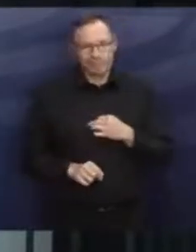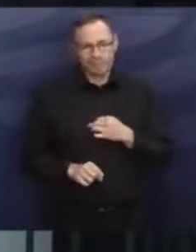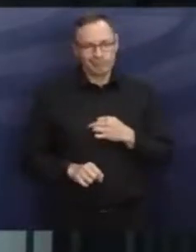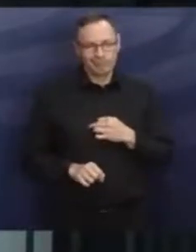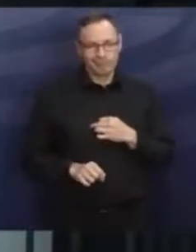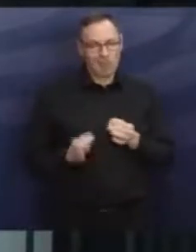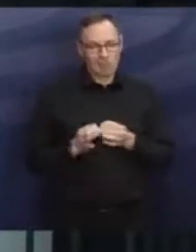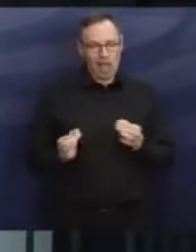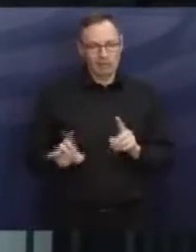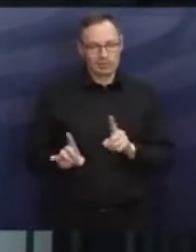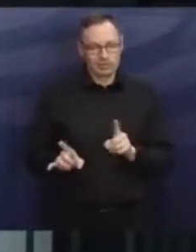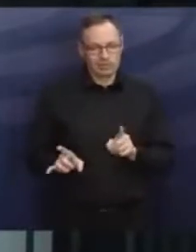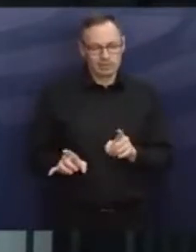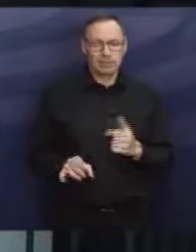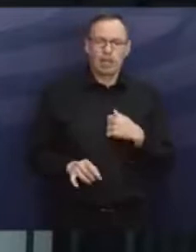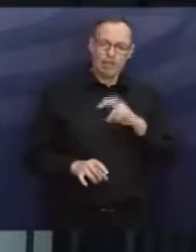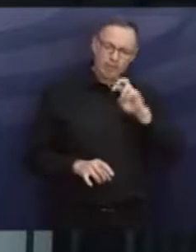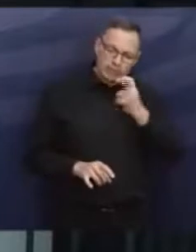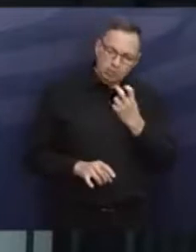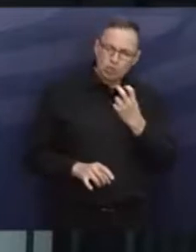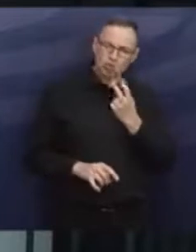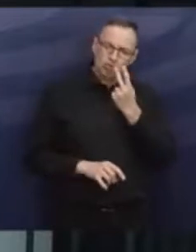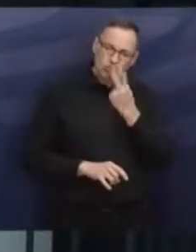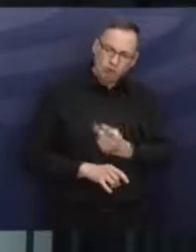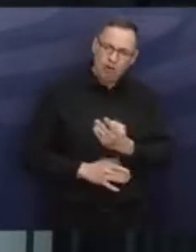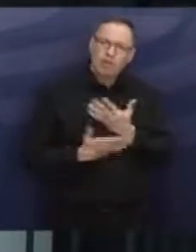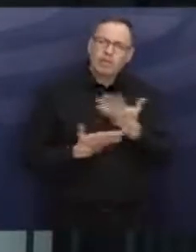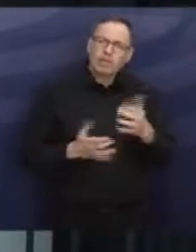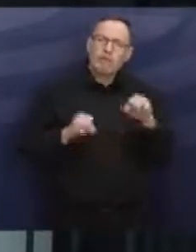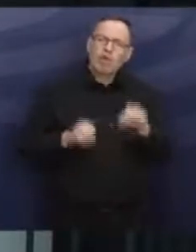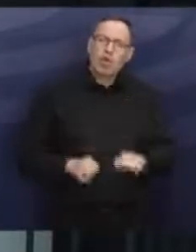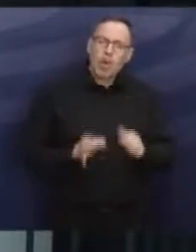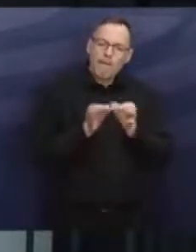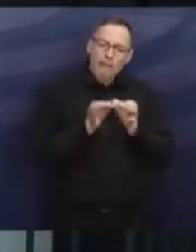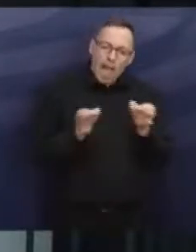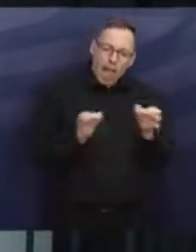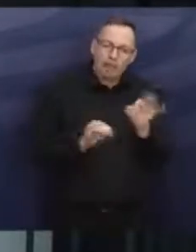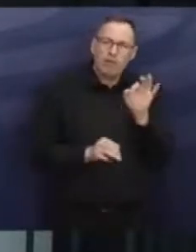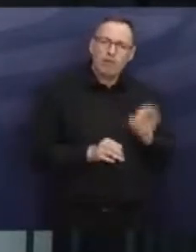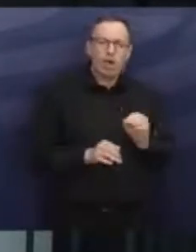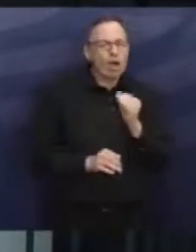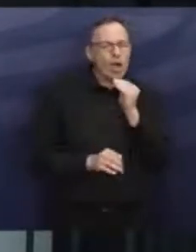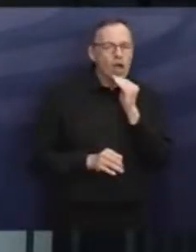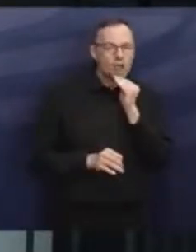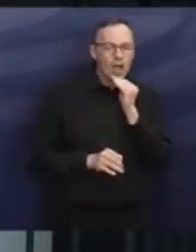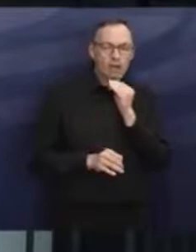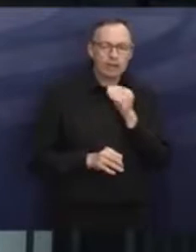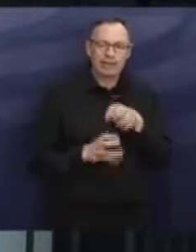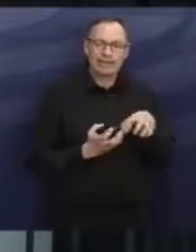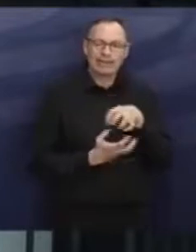Ich habe mal versucht zu gucken, was könnte ein Maß sein für eine auskömmliche Krisenbewältigungssumme.